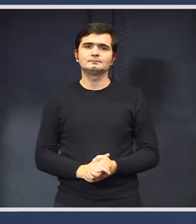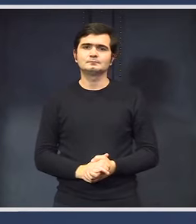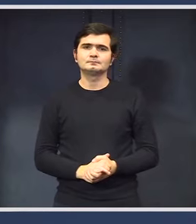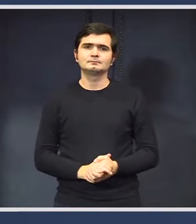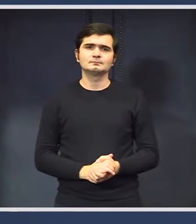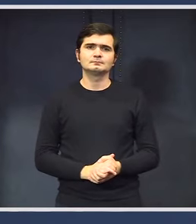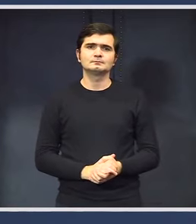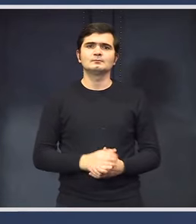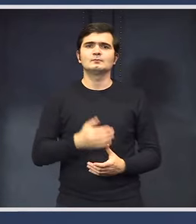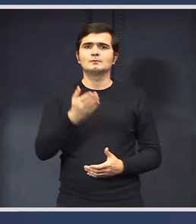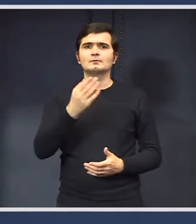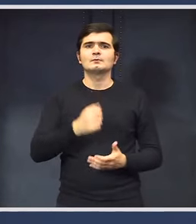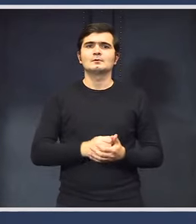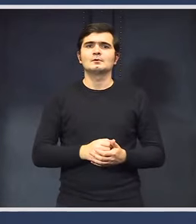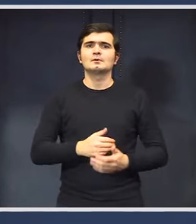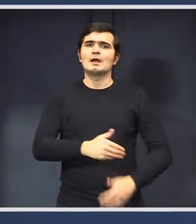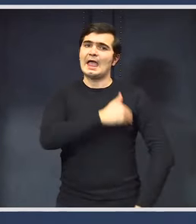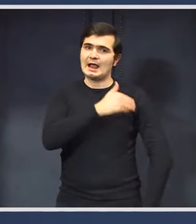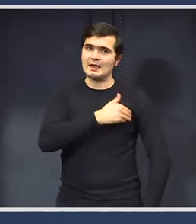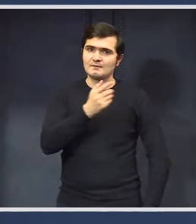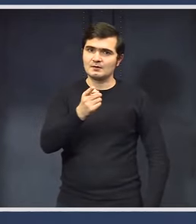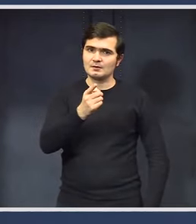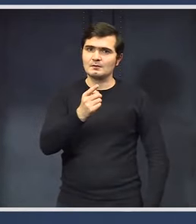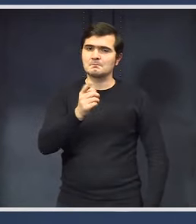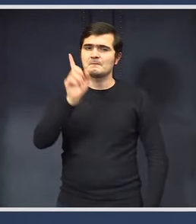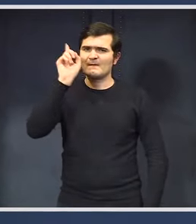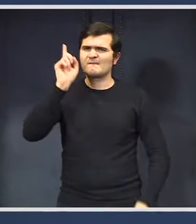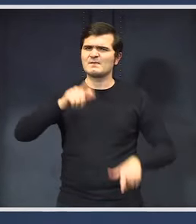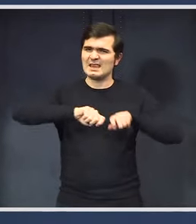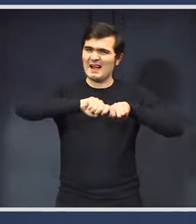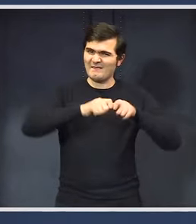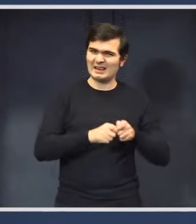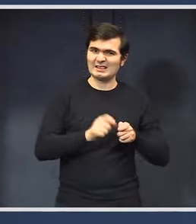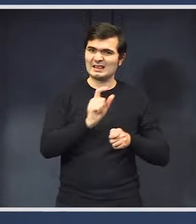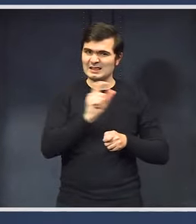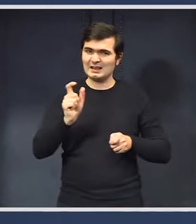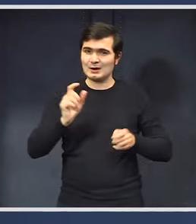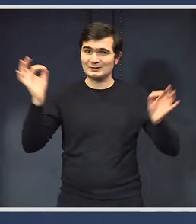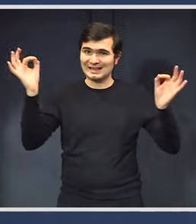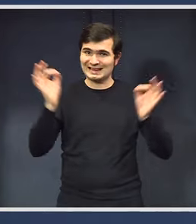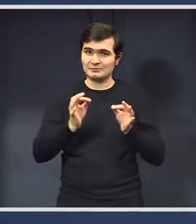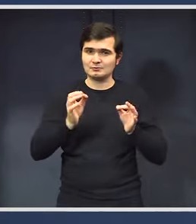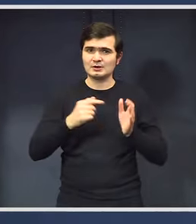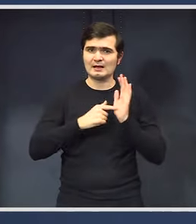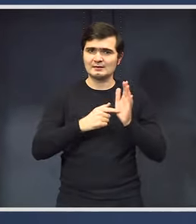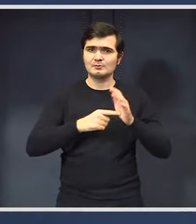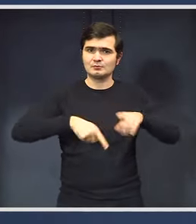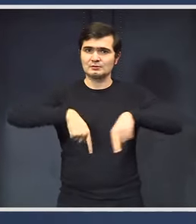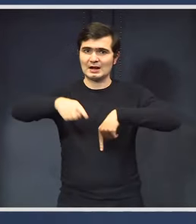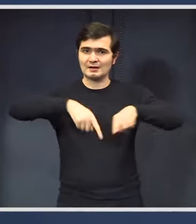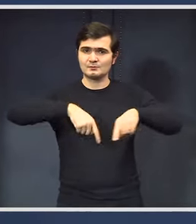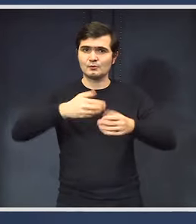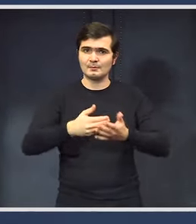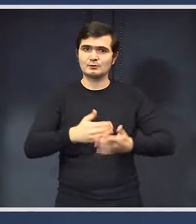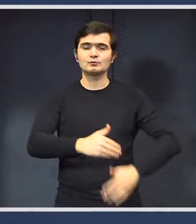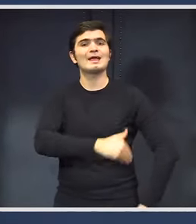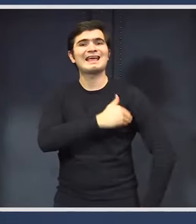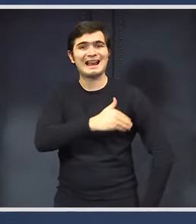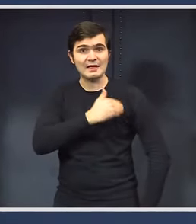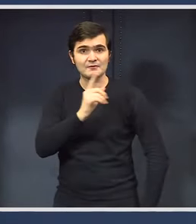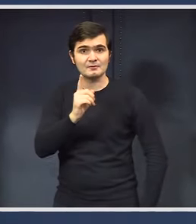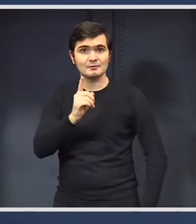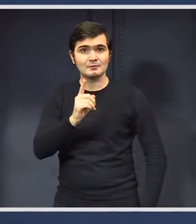Antena 1. Domnule Premier, elevii vor fi afectați de aceste reduceri, în sensul în care transportul pentru eleva ar putea să fie...